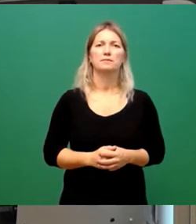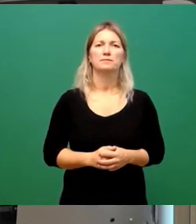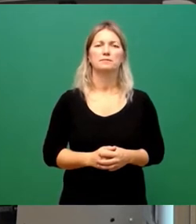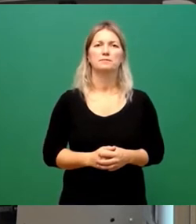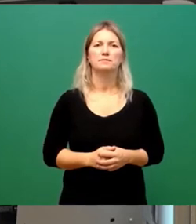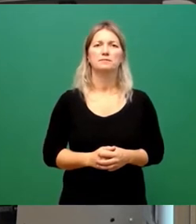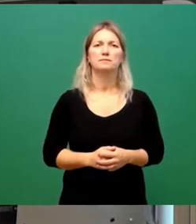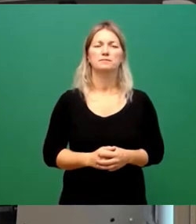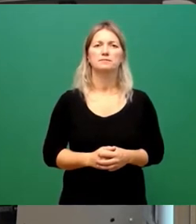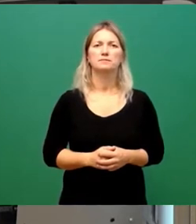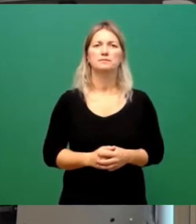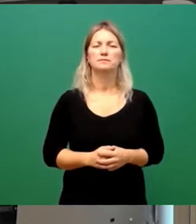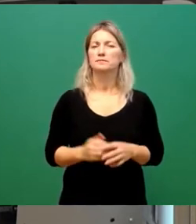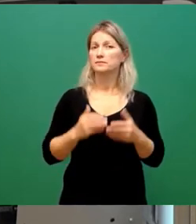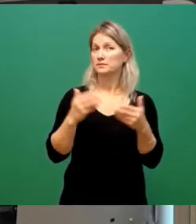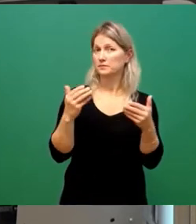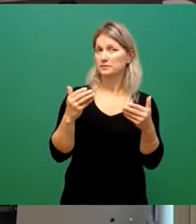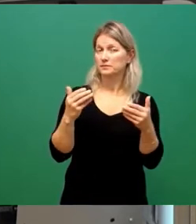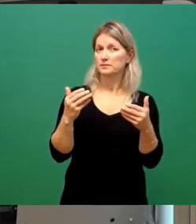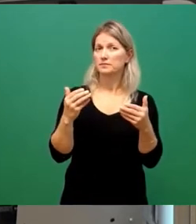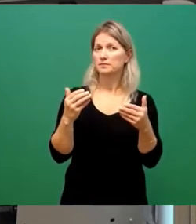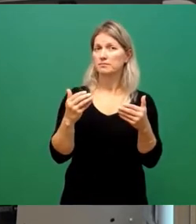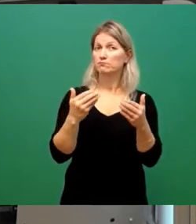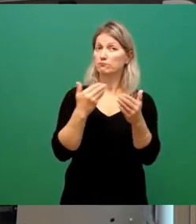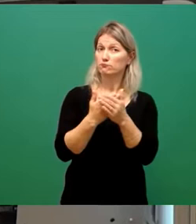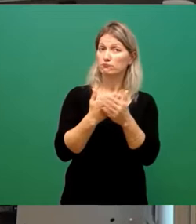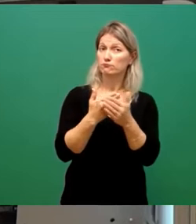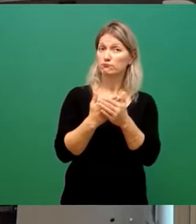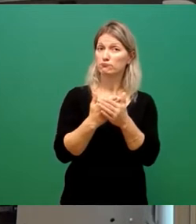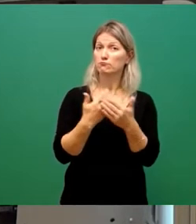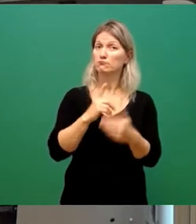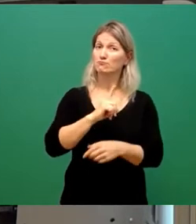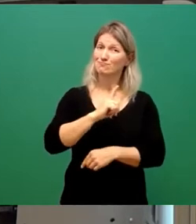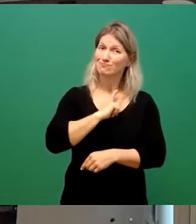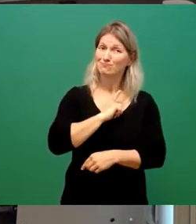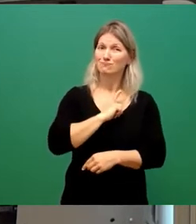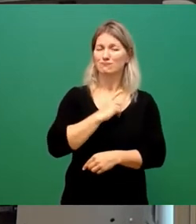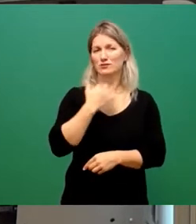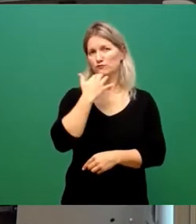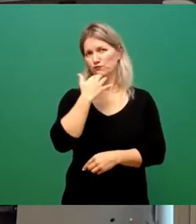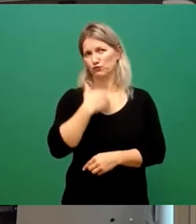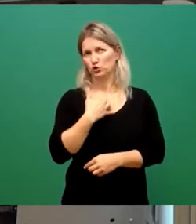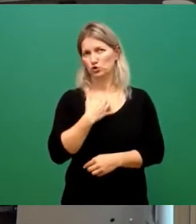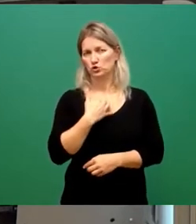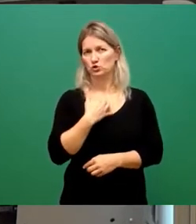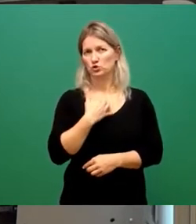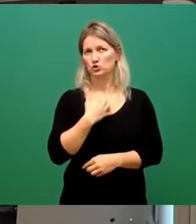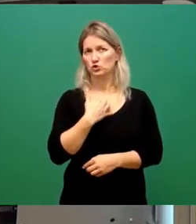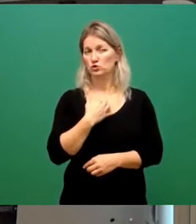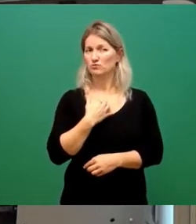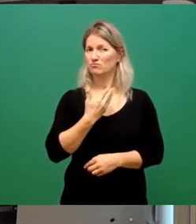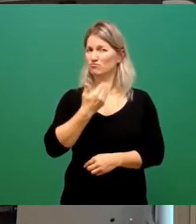Und deswegen würde ich es mir sehr wünschen, dass wir uns auf die Ihre ursprüngliche